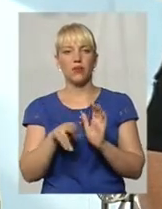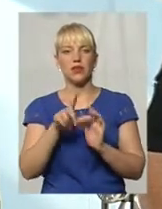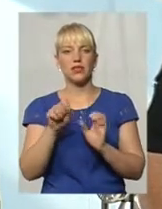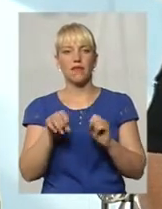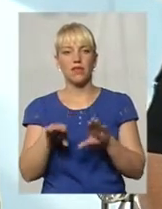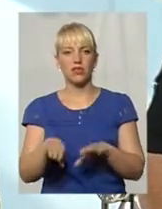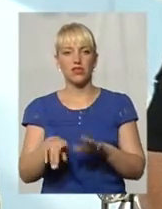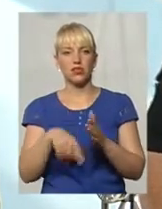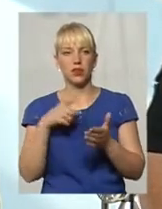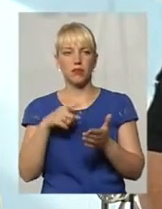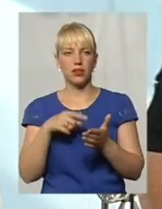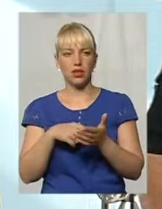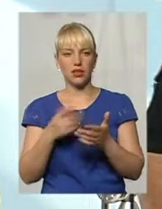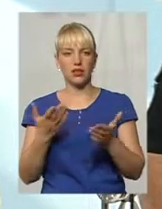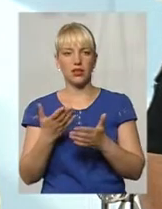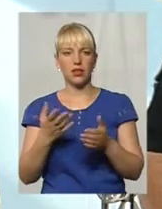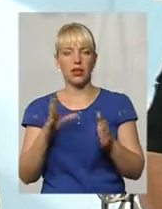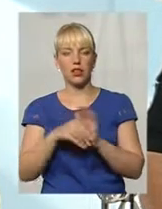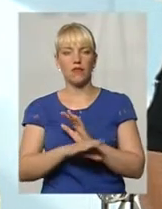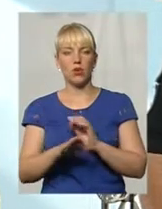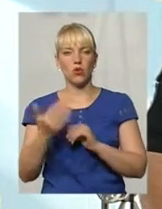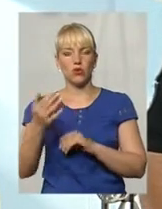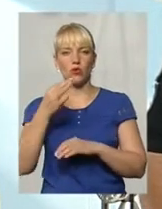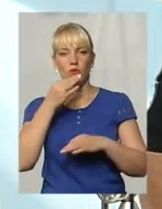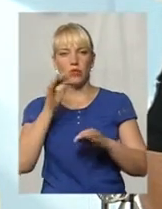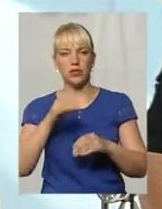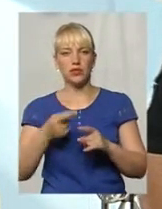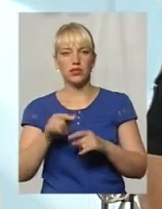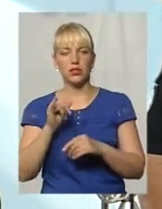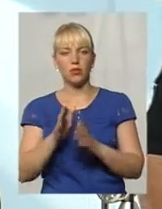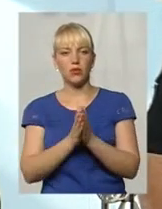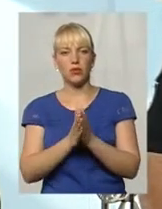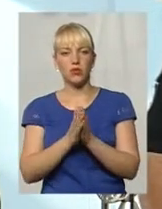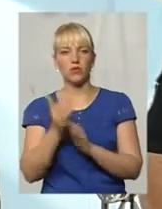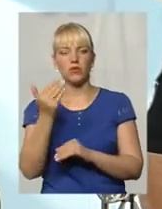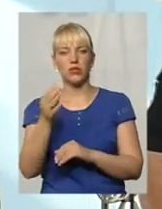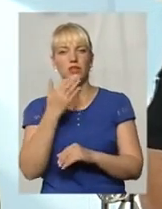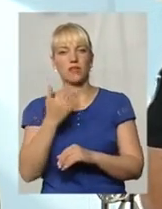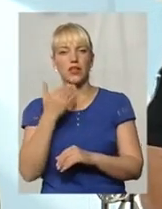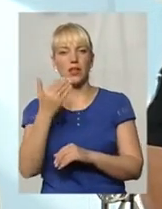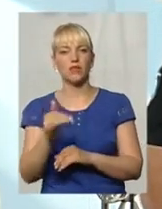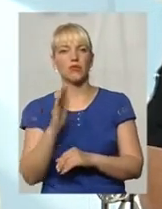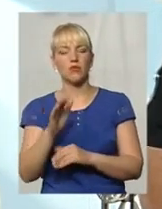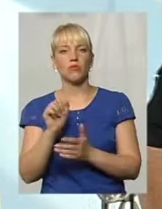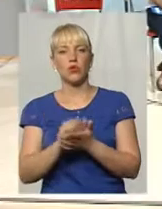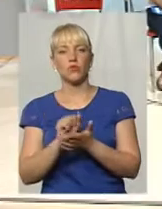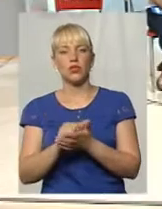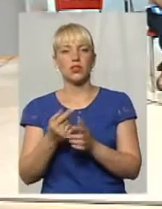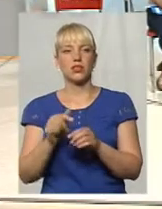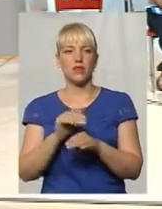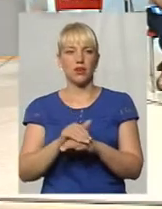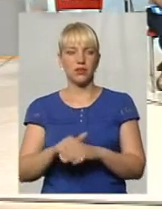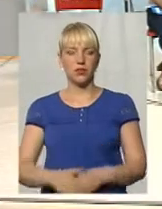яке виходить до його компетенції. Так що просимо, звертайтеся, ми будемо документувати дані факту. Альо,